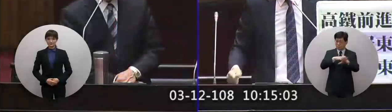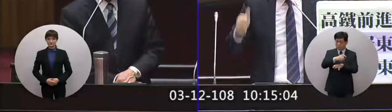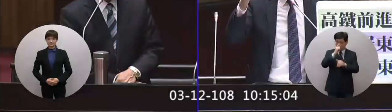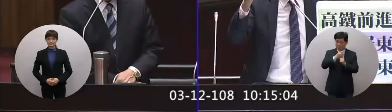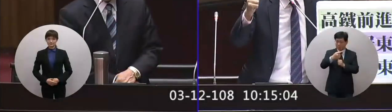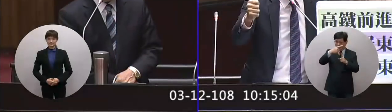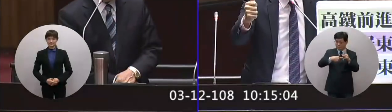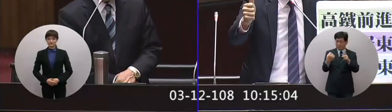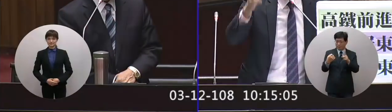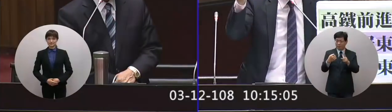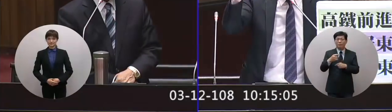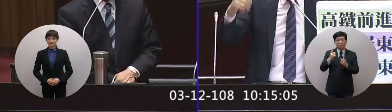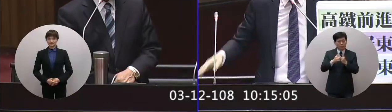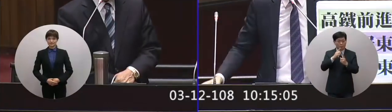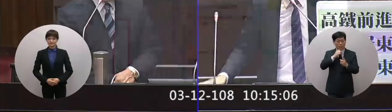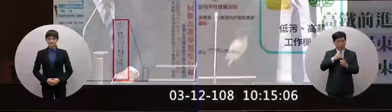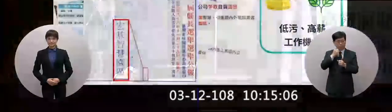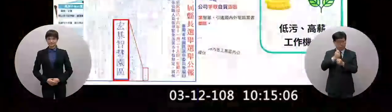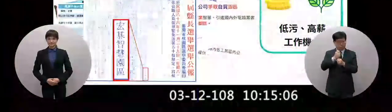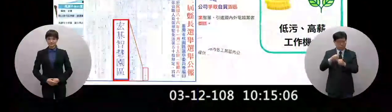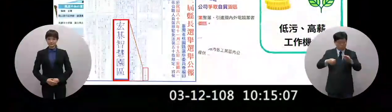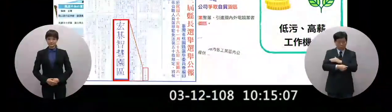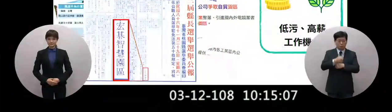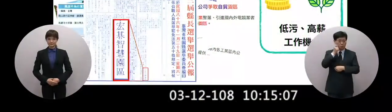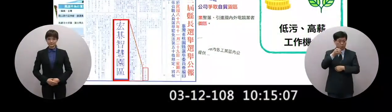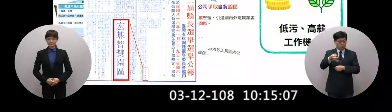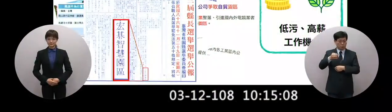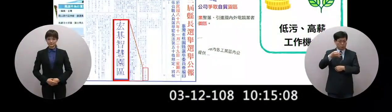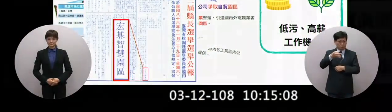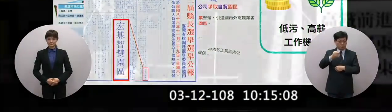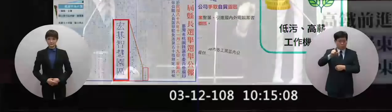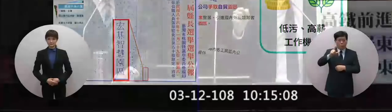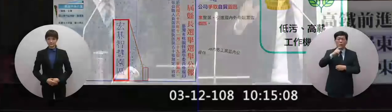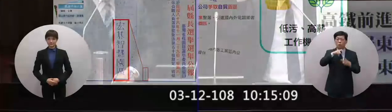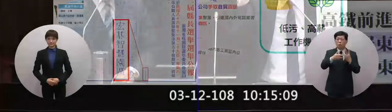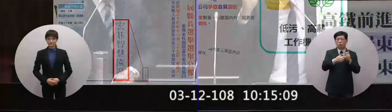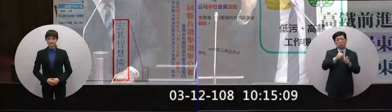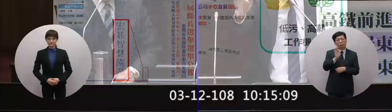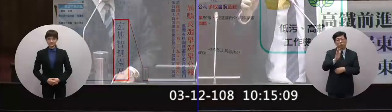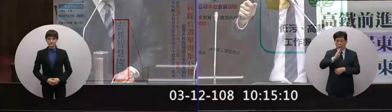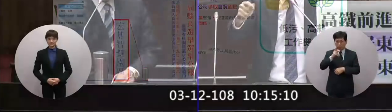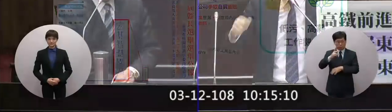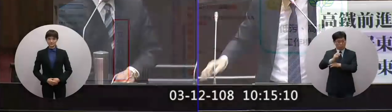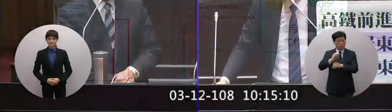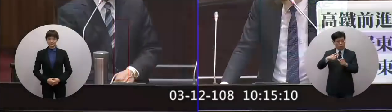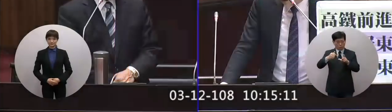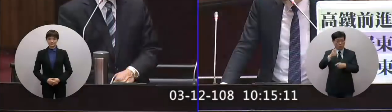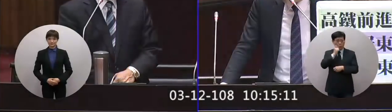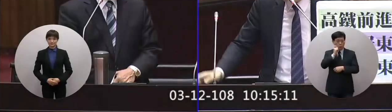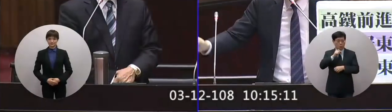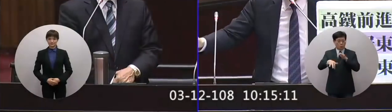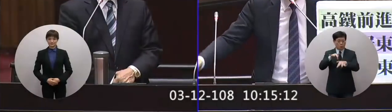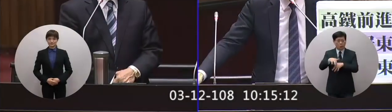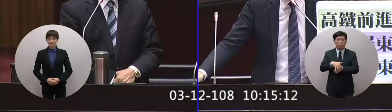低汙染對就業者呢高薪對不對所以大家都要嘛例如說設工業區不一定大家要但是科學園區大家都想要